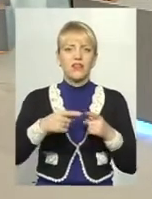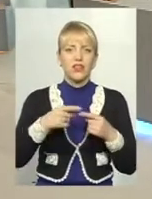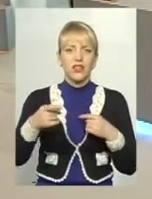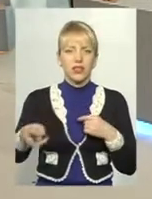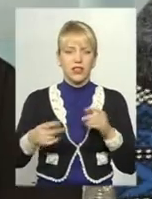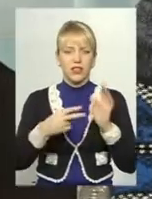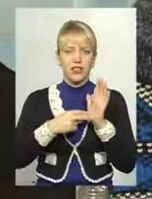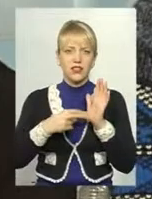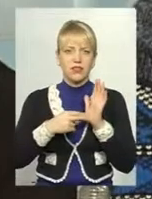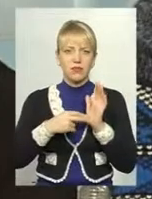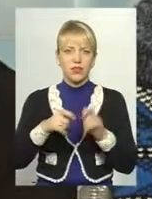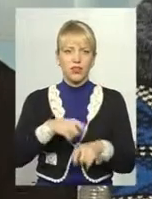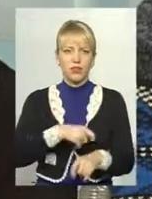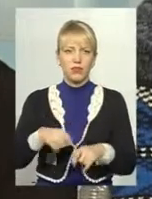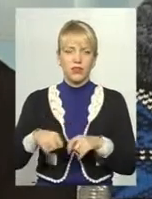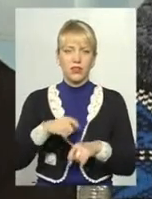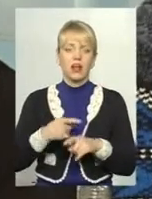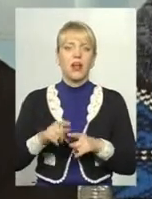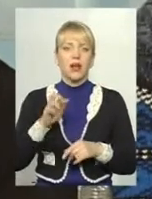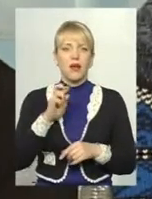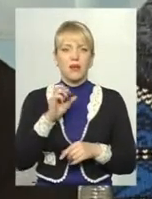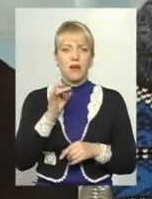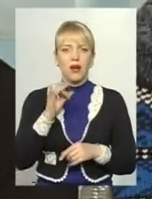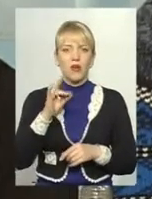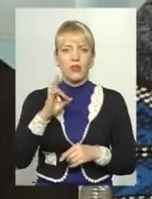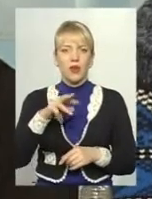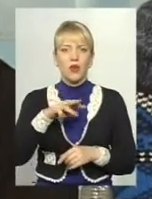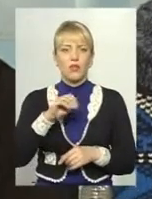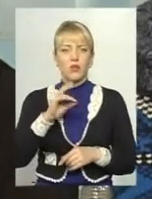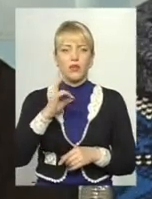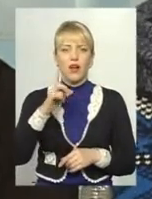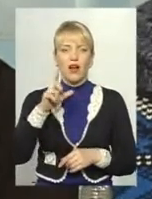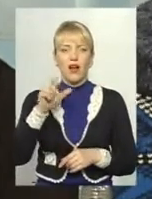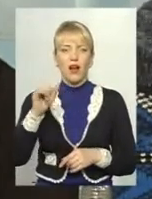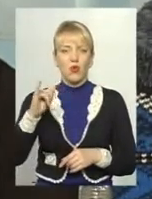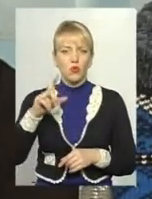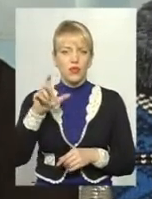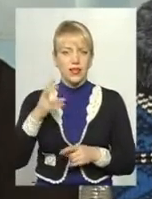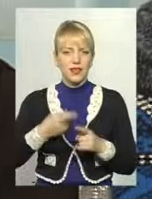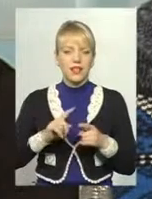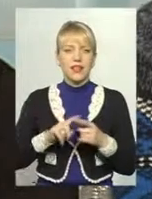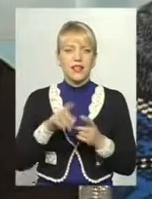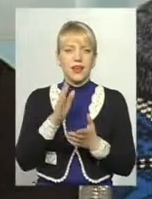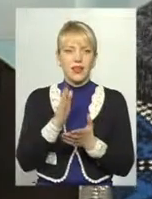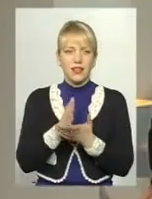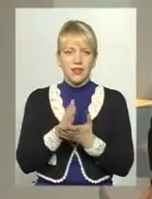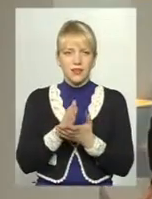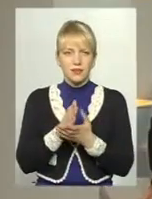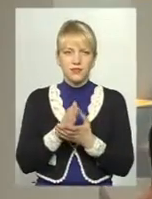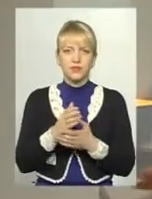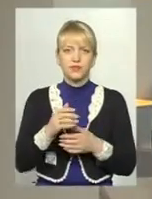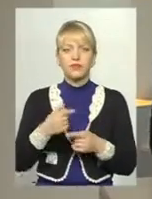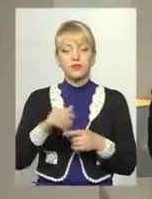Барон Мінхаузен, яких раніше взагалі було два в світі, але зараз Барон і Мінхаузен є найбільше в Росії, бо найбільше брехунів живе в Росії.